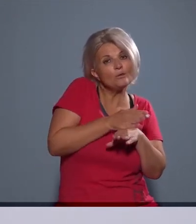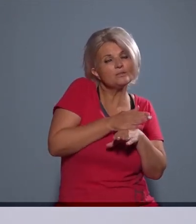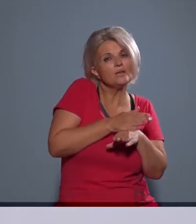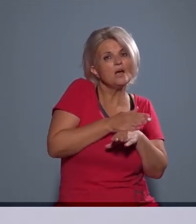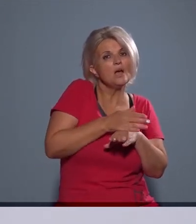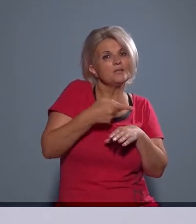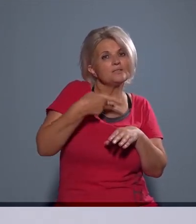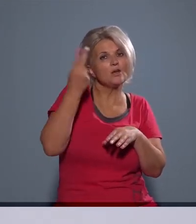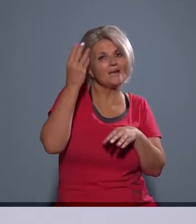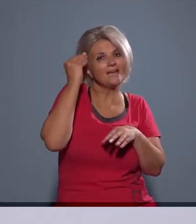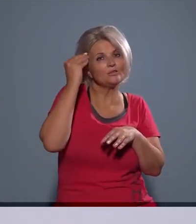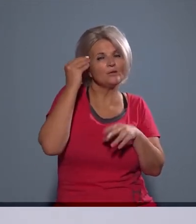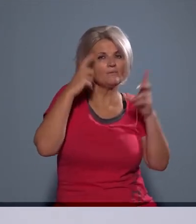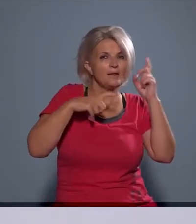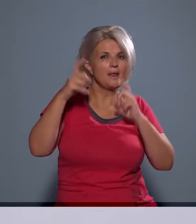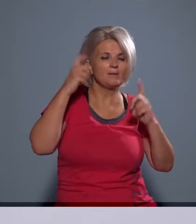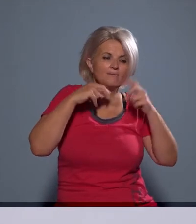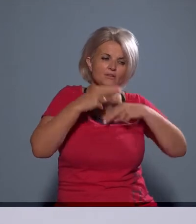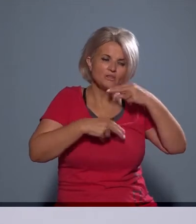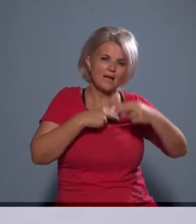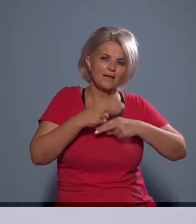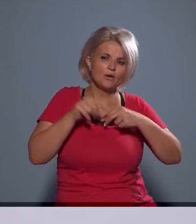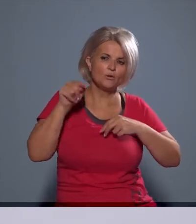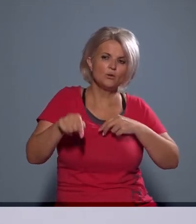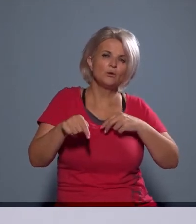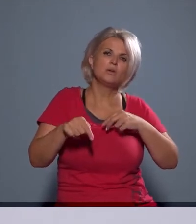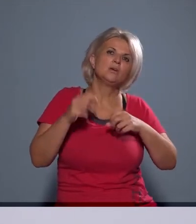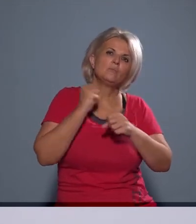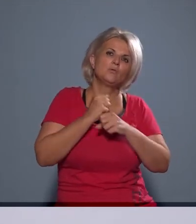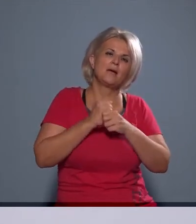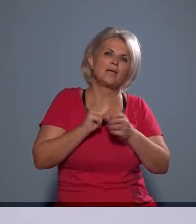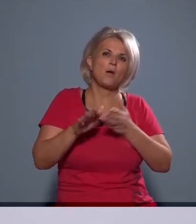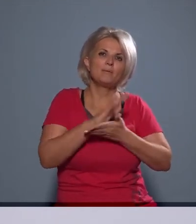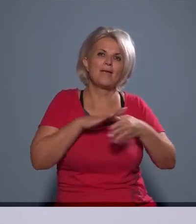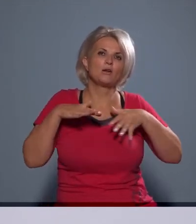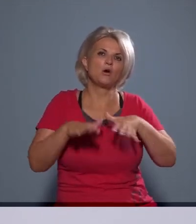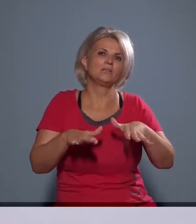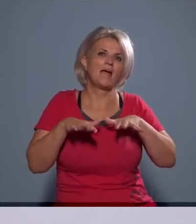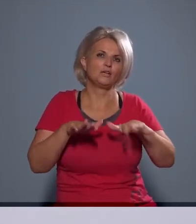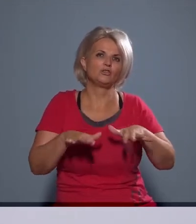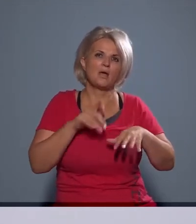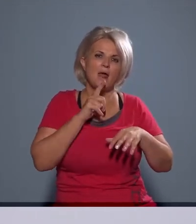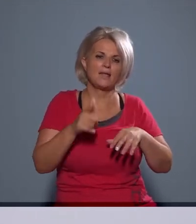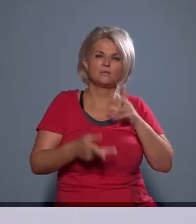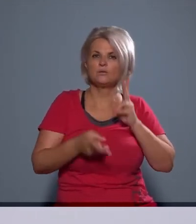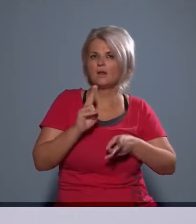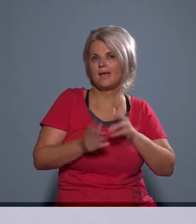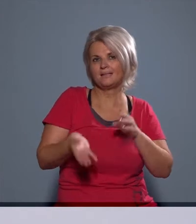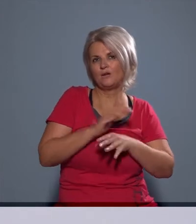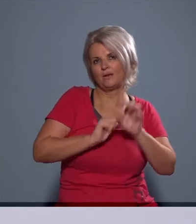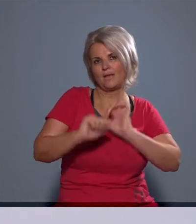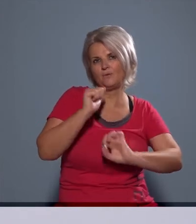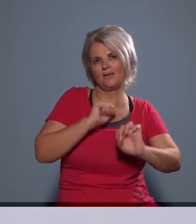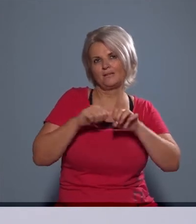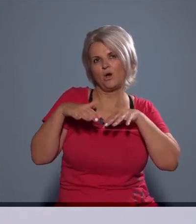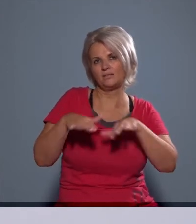előzetesen szakértői véleménnyel vizsgálja meg, támaszza alá azt, hogy majd az ő tevékenysége vajon milyen hatást kelt, és hogyan lehet